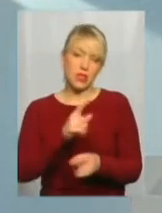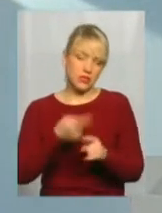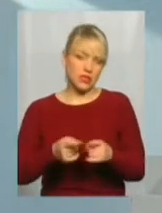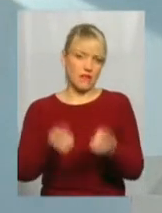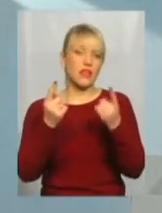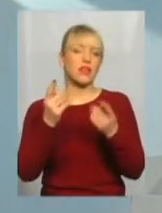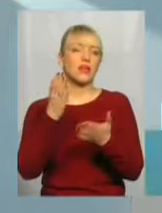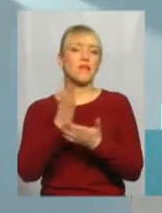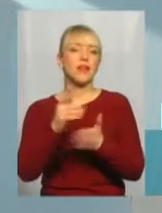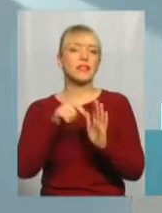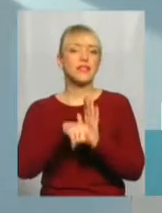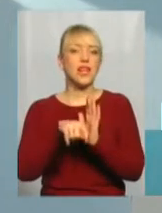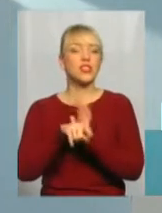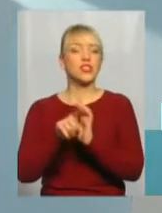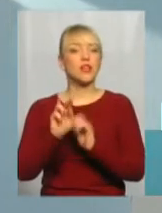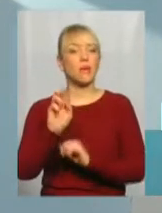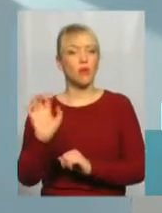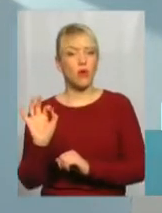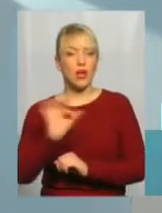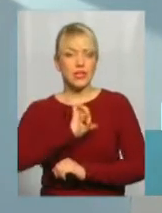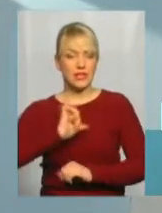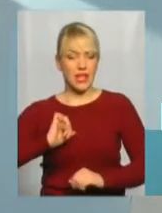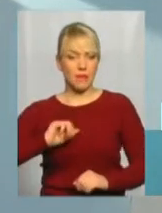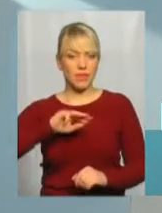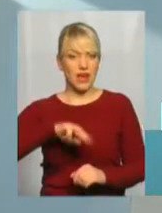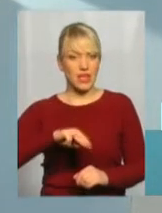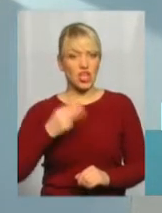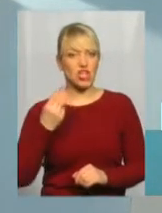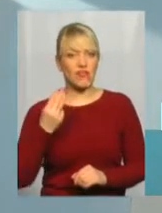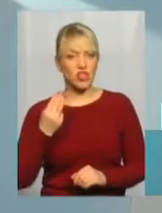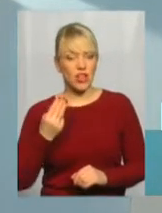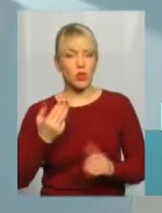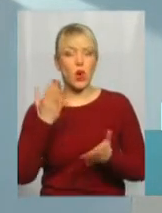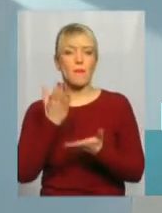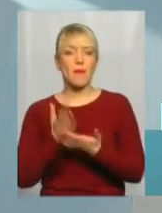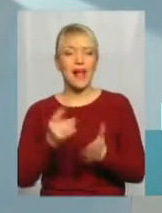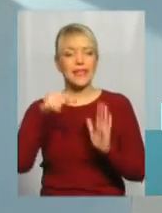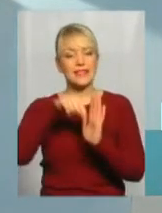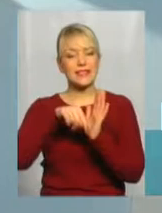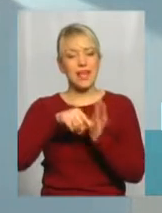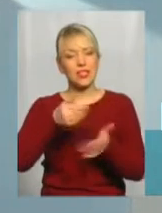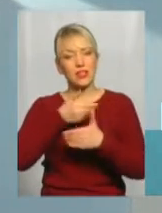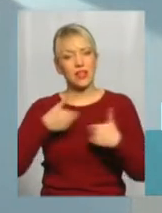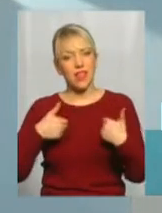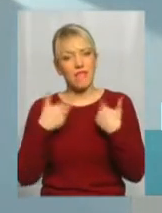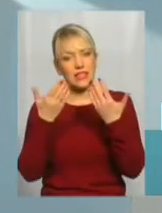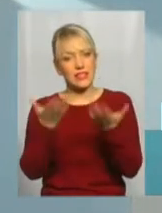велике значення. Бо сам Тарас Шевченко має значення для нас з вами.